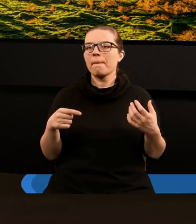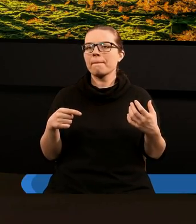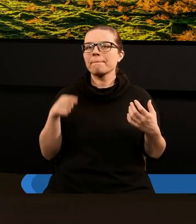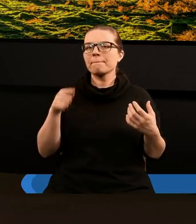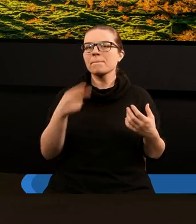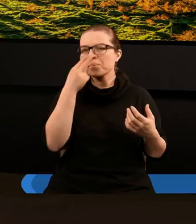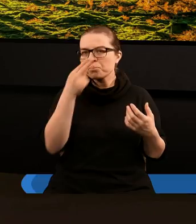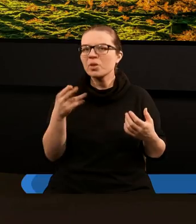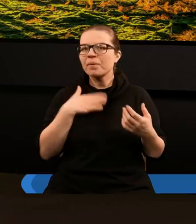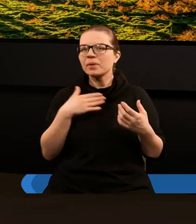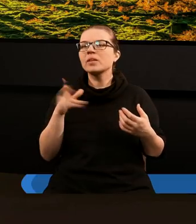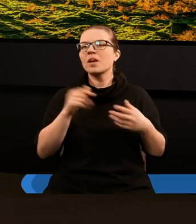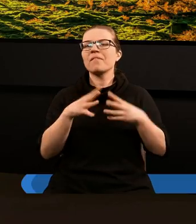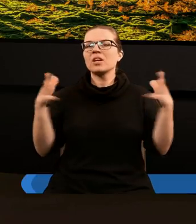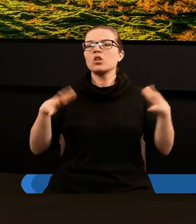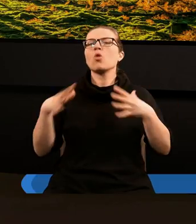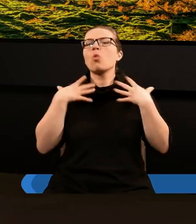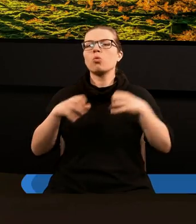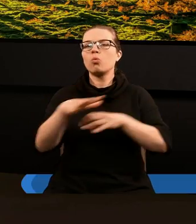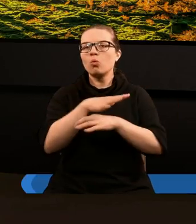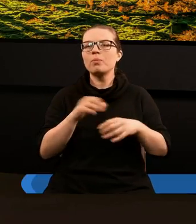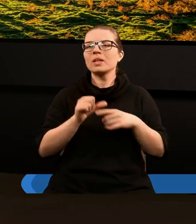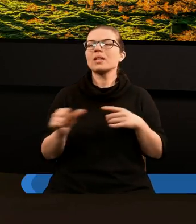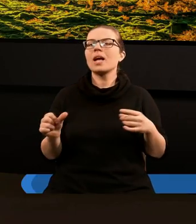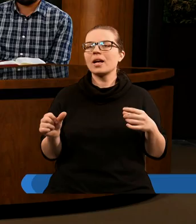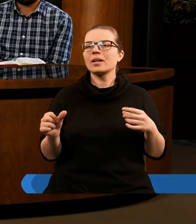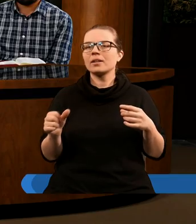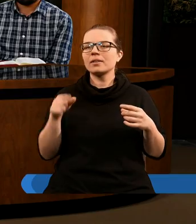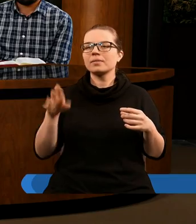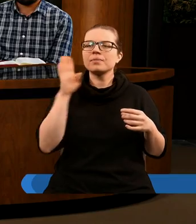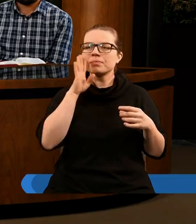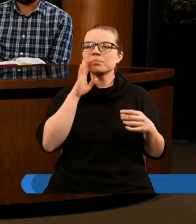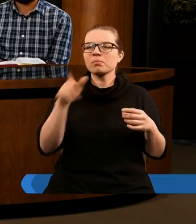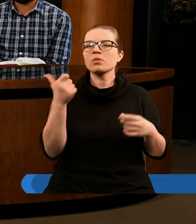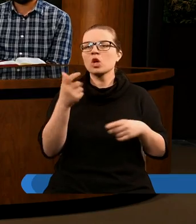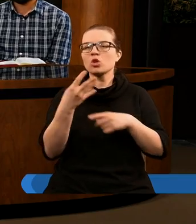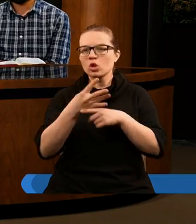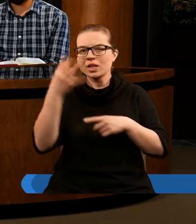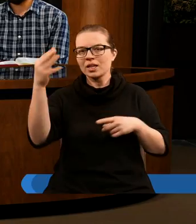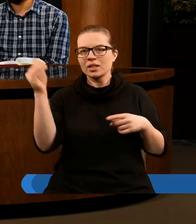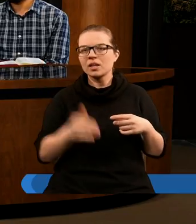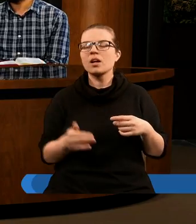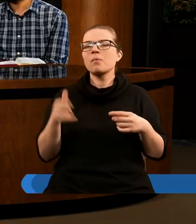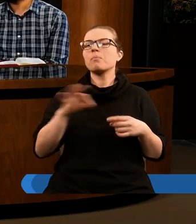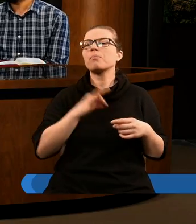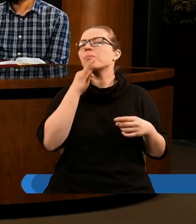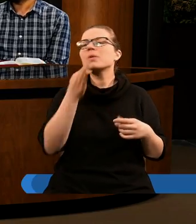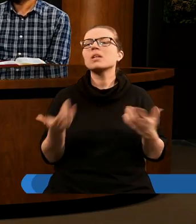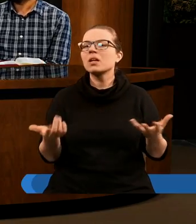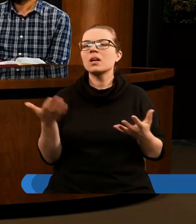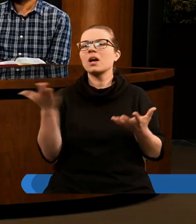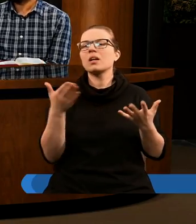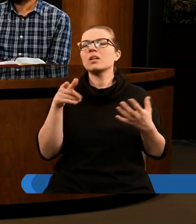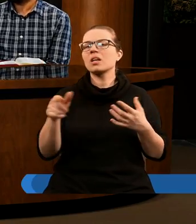ten pogląd, że wielki tłum jest tym samym co 144 tysiące, to moje pytanie jest,